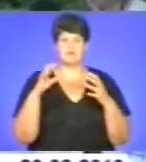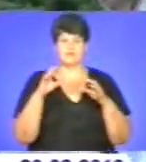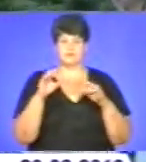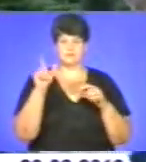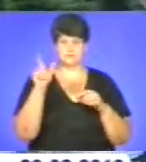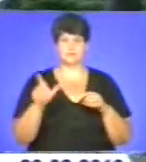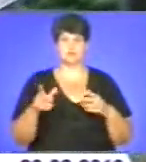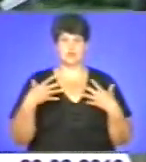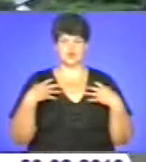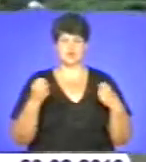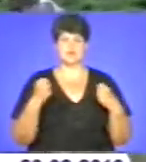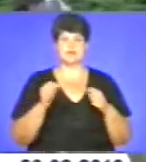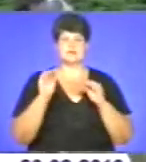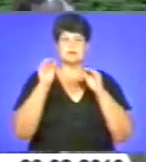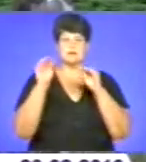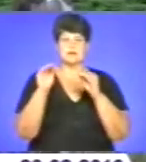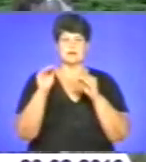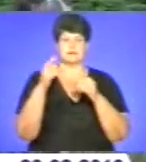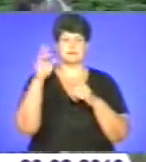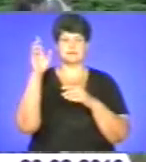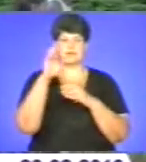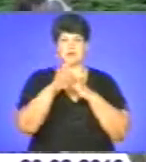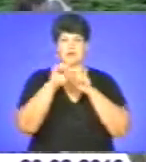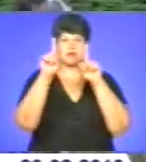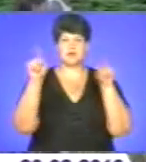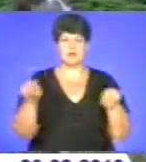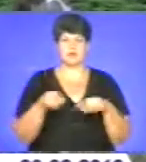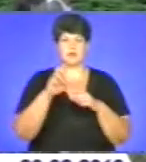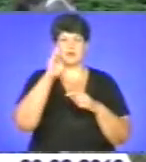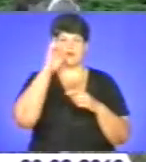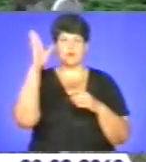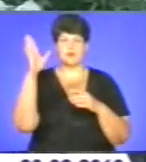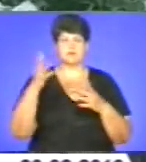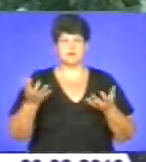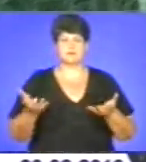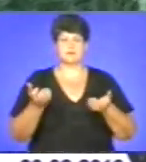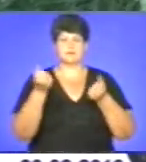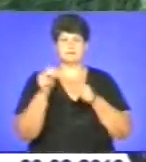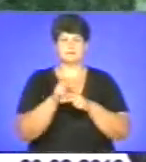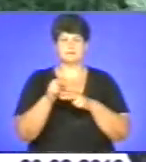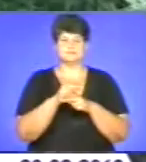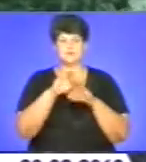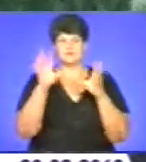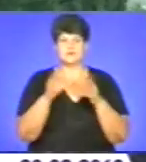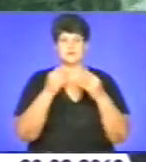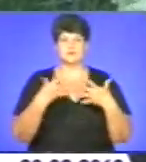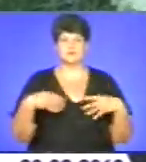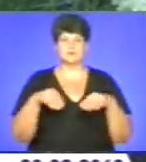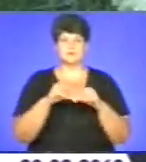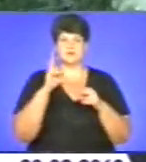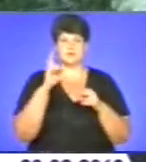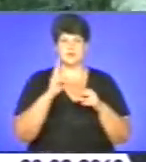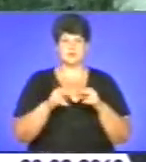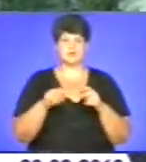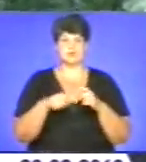Її ставили перед образами і завдяки тілющим пахощам вона стілювала всю сім'ю. Наостанок, аби наперушувати традицію,